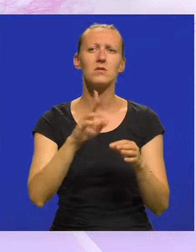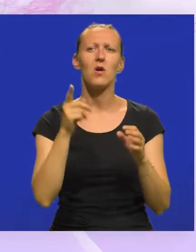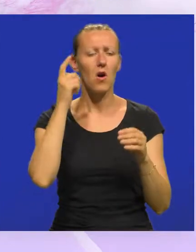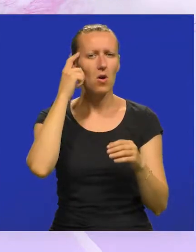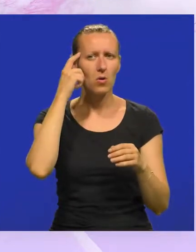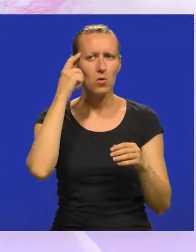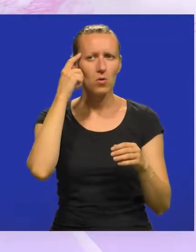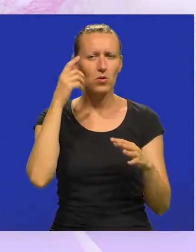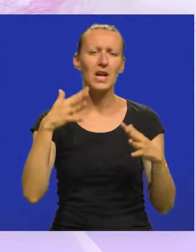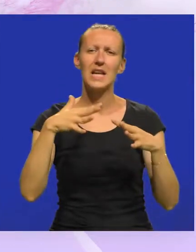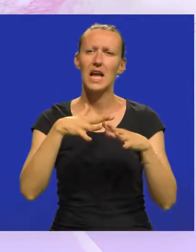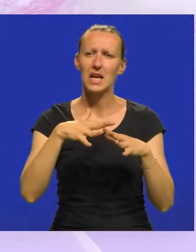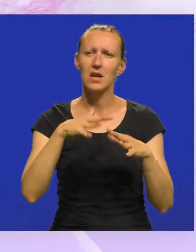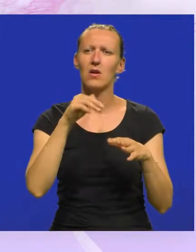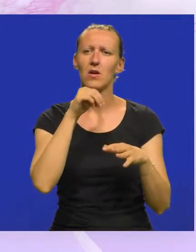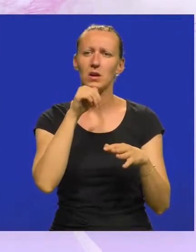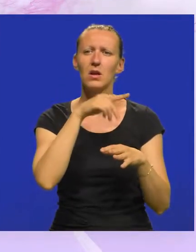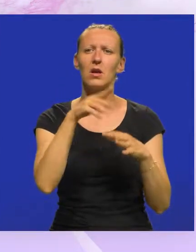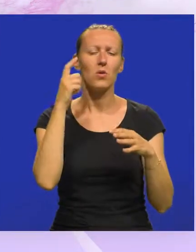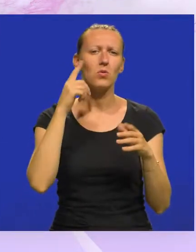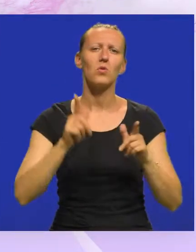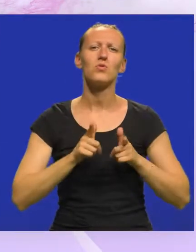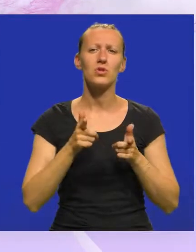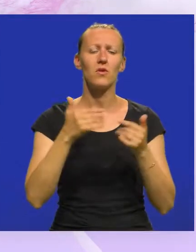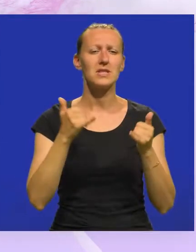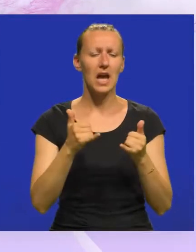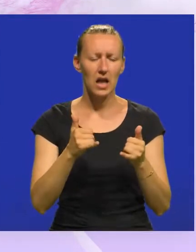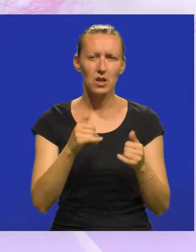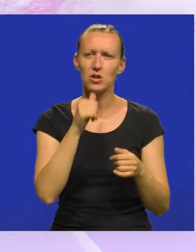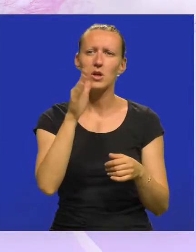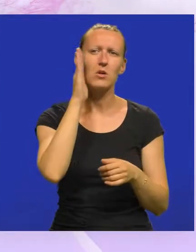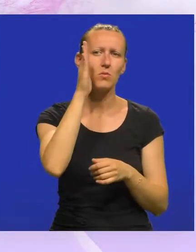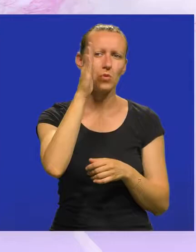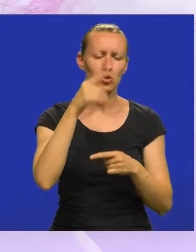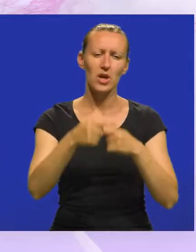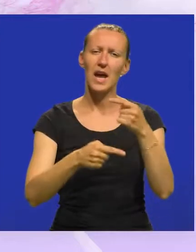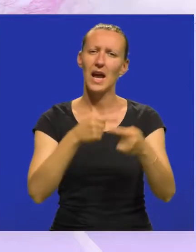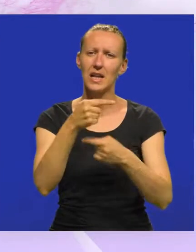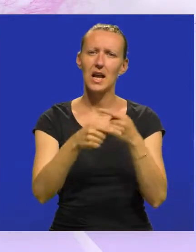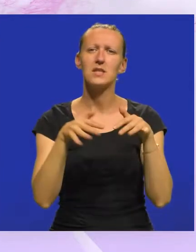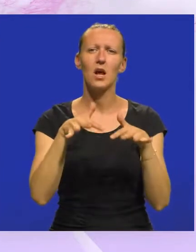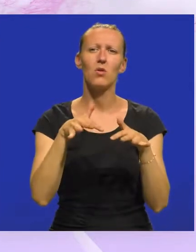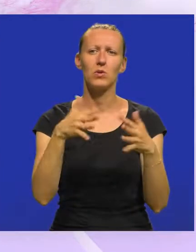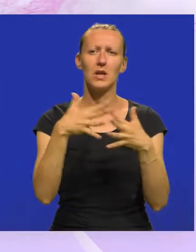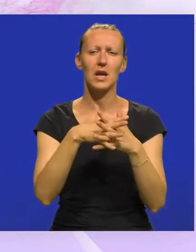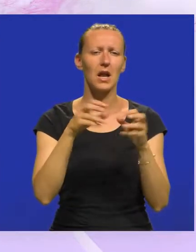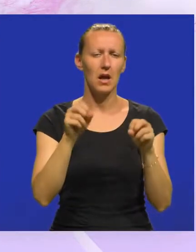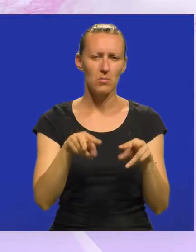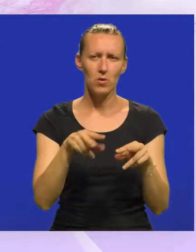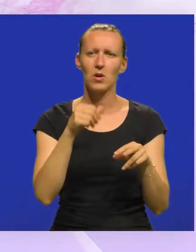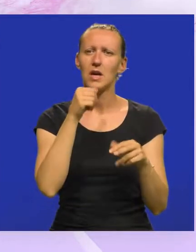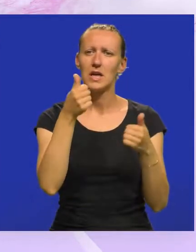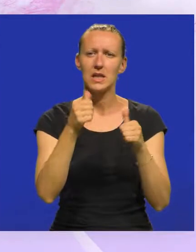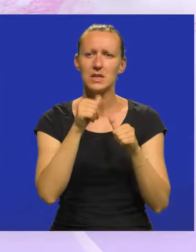kulturološke integriranosti te baštine u život sadašnjih i budućih generacija stanovnika grada Pule,